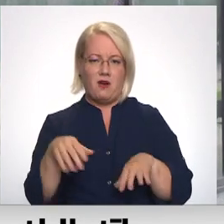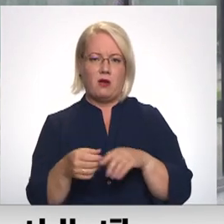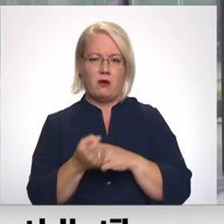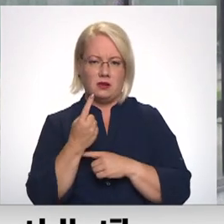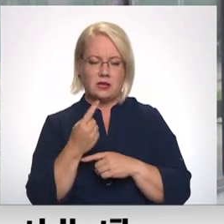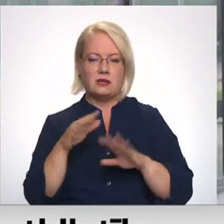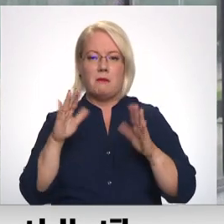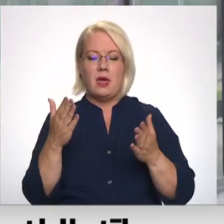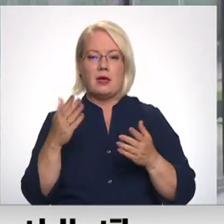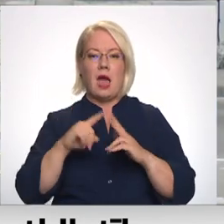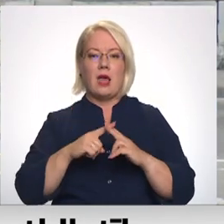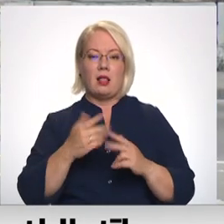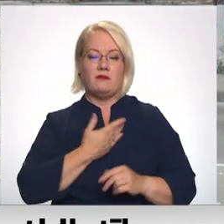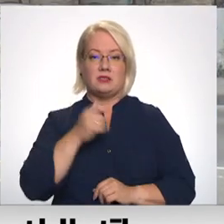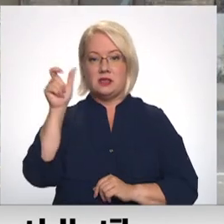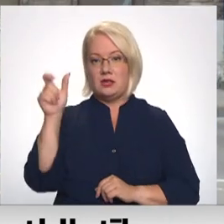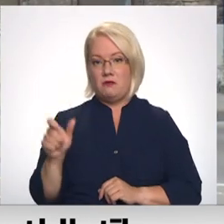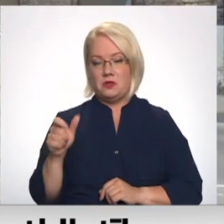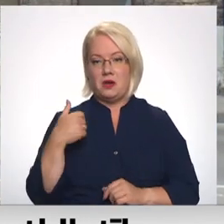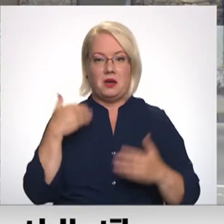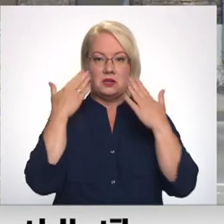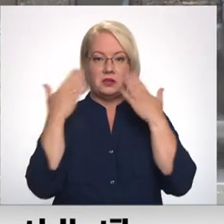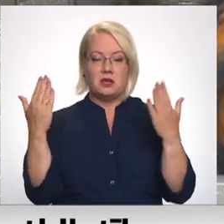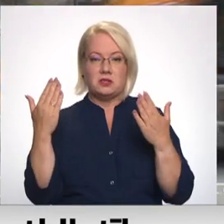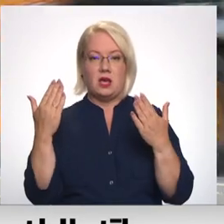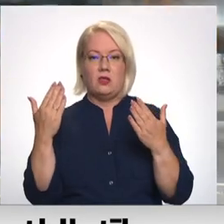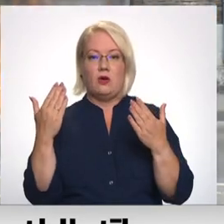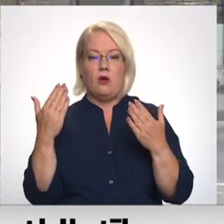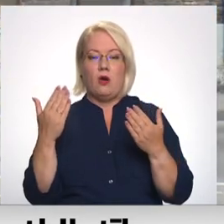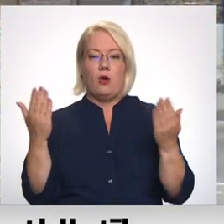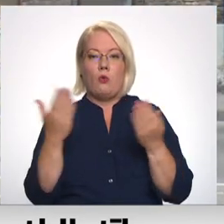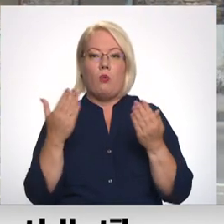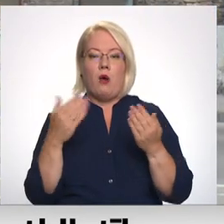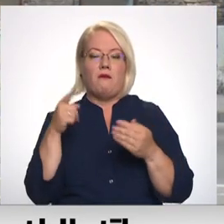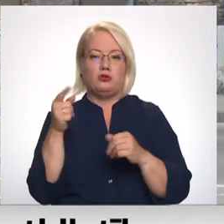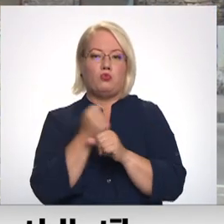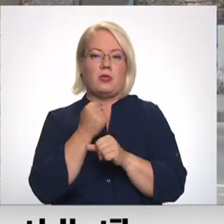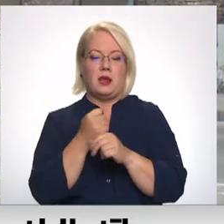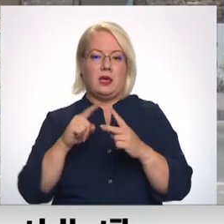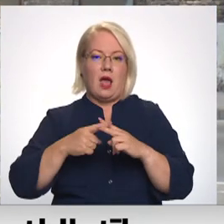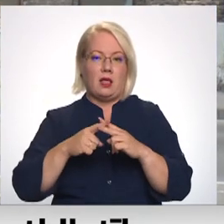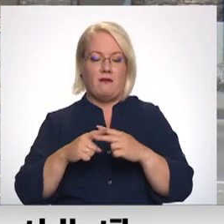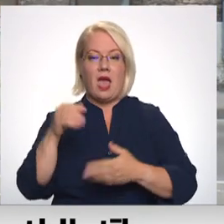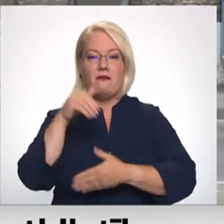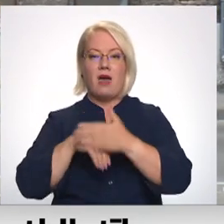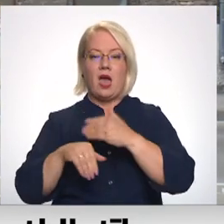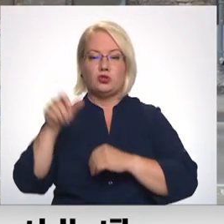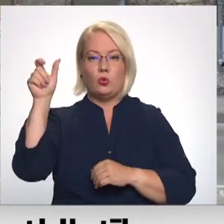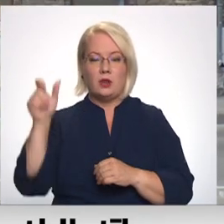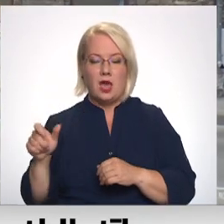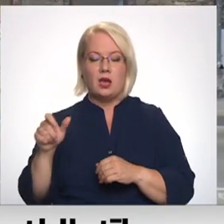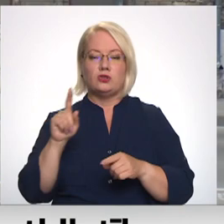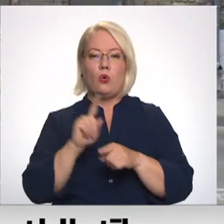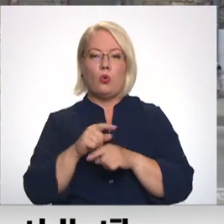kā Jelgavas iedzīvotājs, es nezinu, ko, lai daug ir noderījis Jelgavai. Vēsturnieks un domas deputāts Andrs